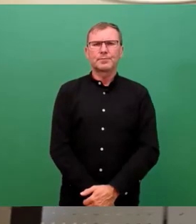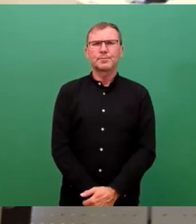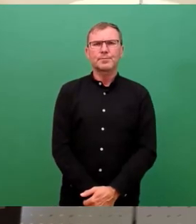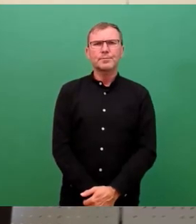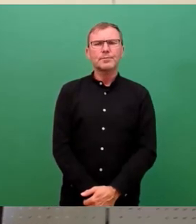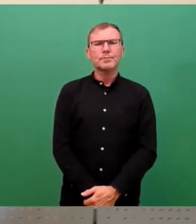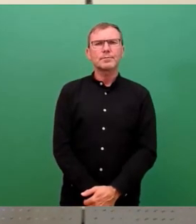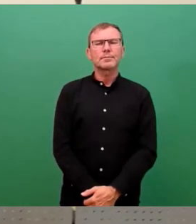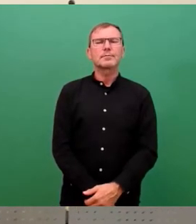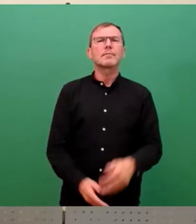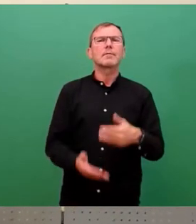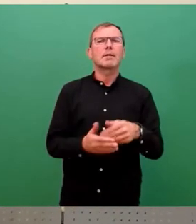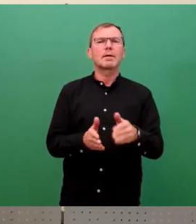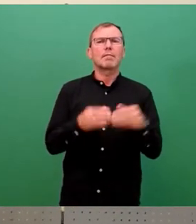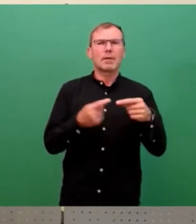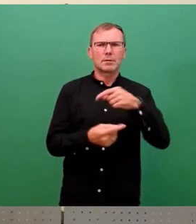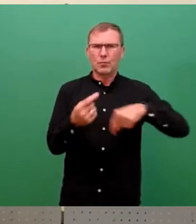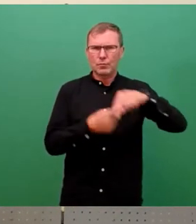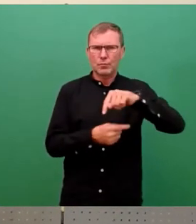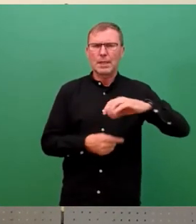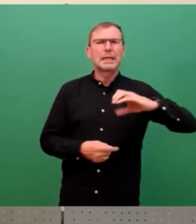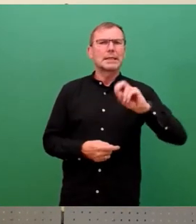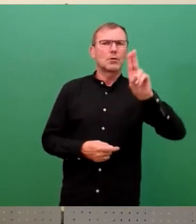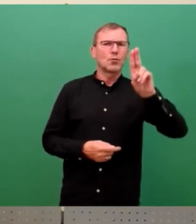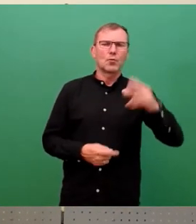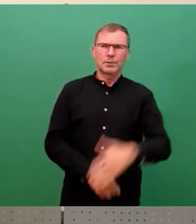Wir machen weiter in der Fraktionsrunde mit der CDU. Herr Böhm.